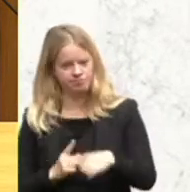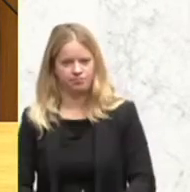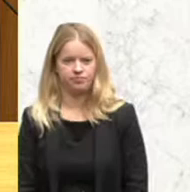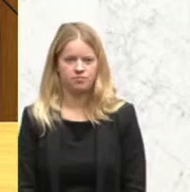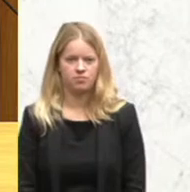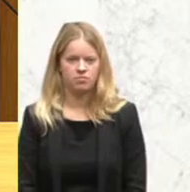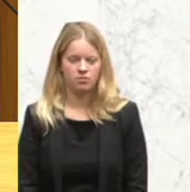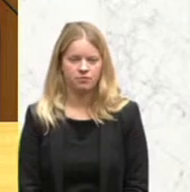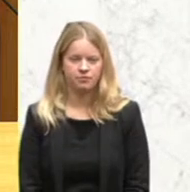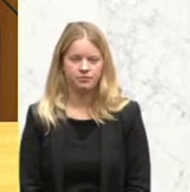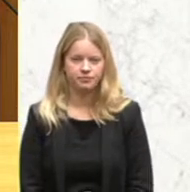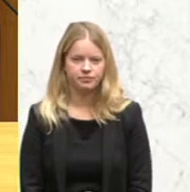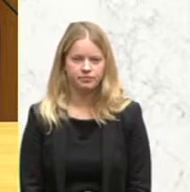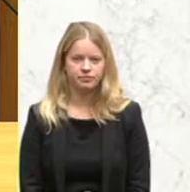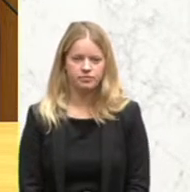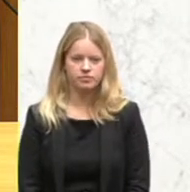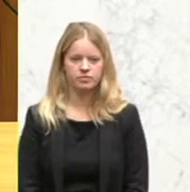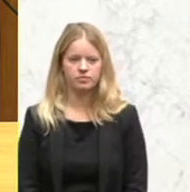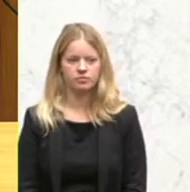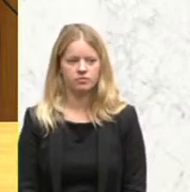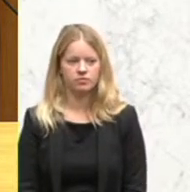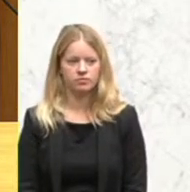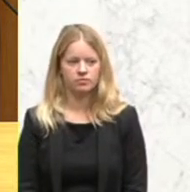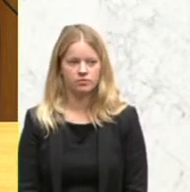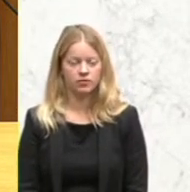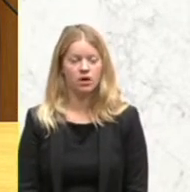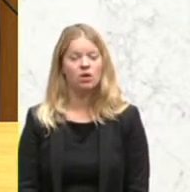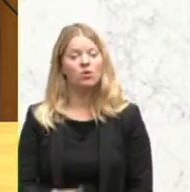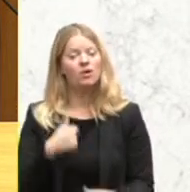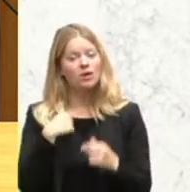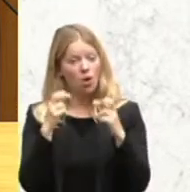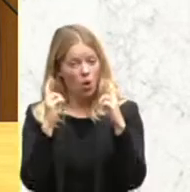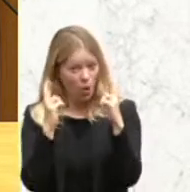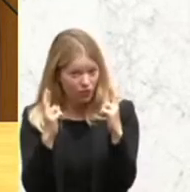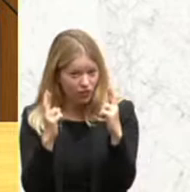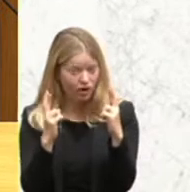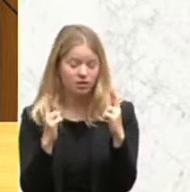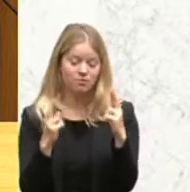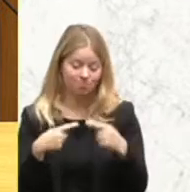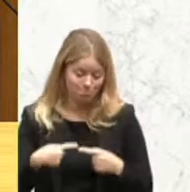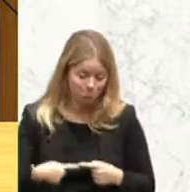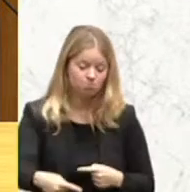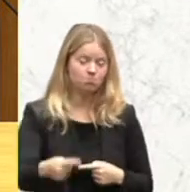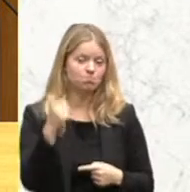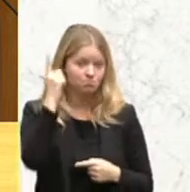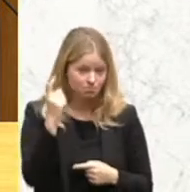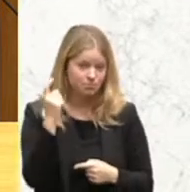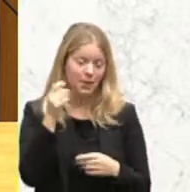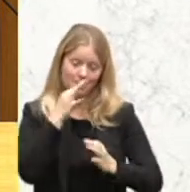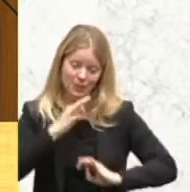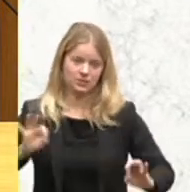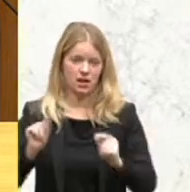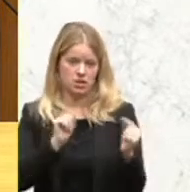Und ich hoffe, dass das auch der Beginn einer besseren Diskussionskultur und gemeinsamer